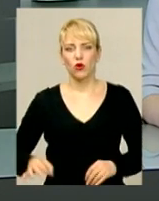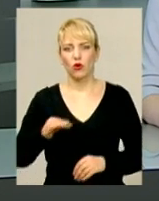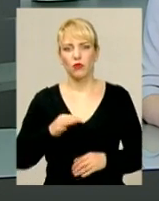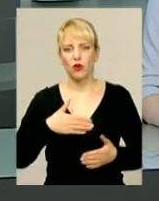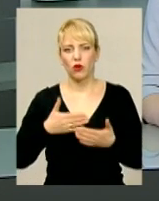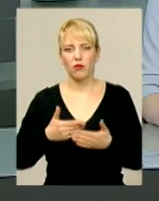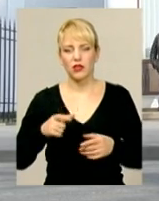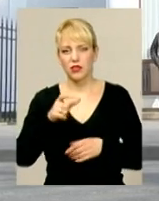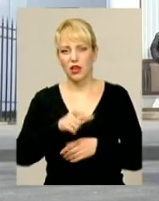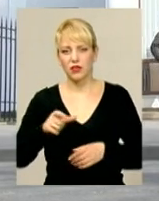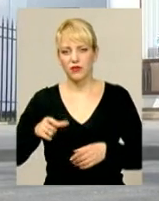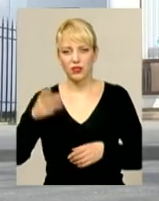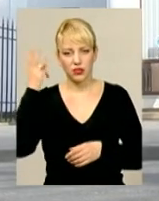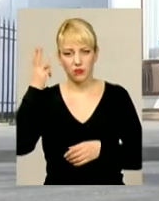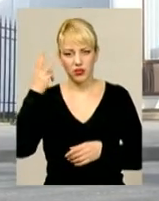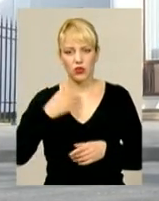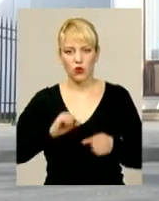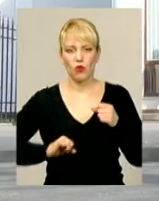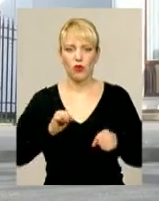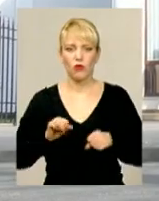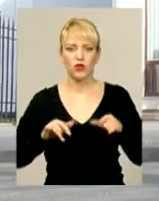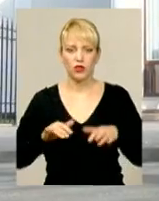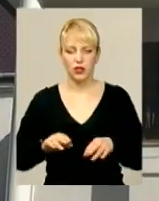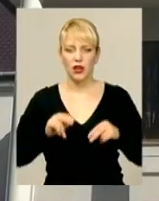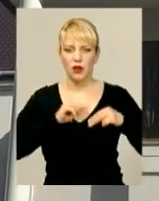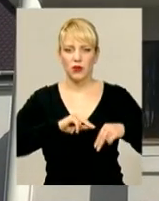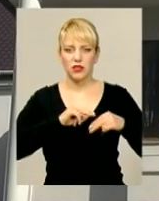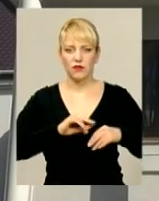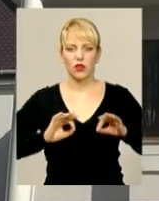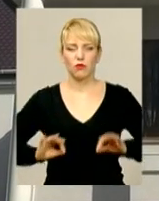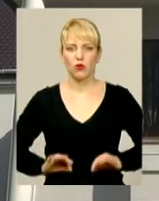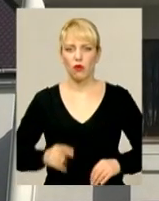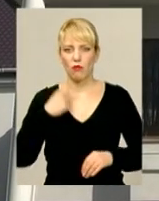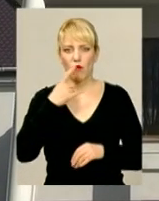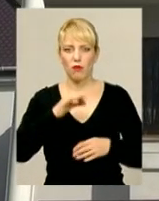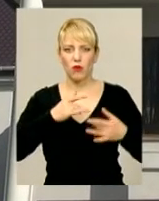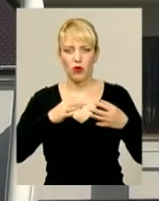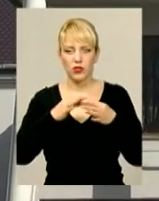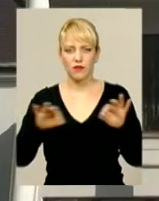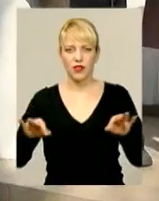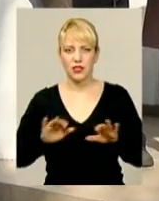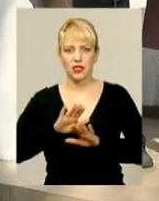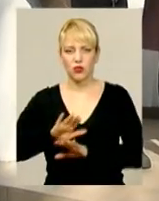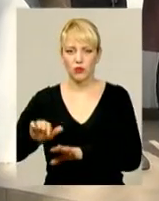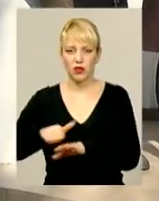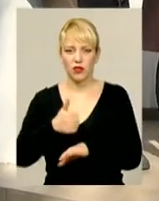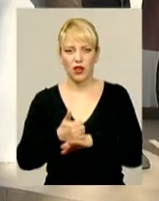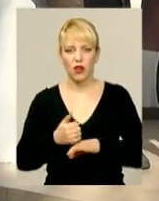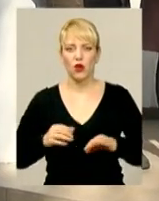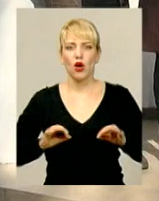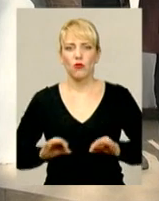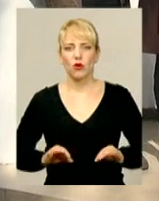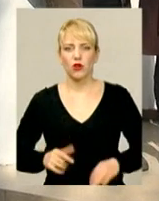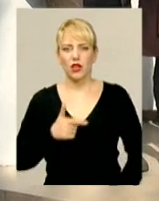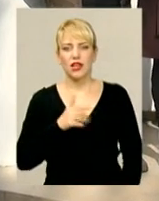Громадські активісти Хмельниччини обурені діями працівників прокуратури. Йдеться про звільнення заступника генерального прокурора України Давіда